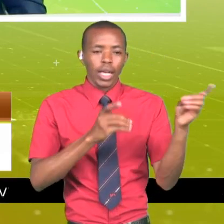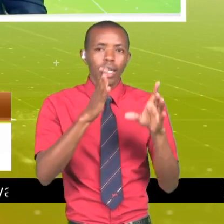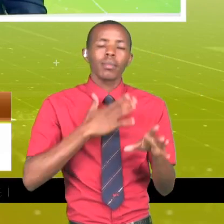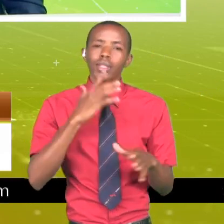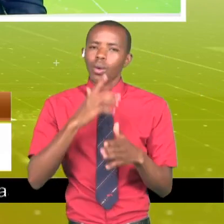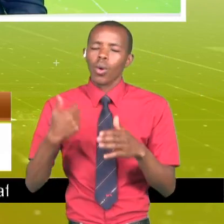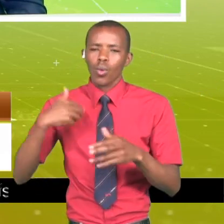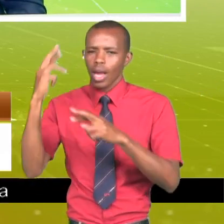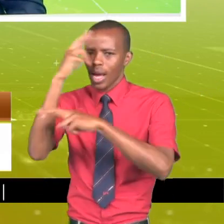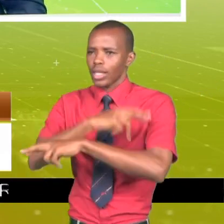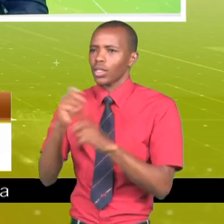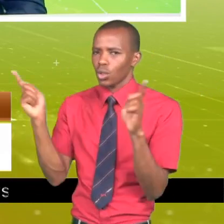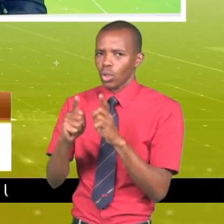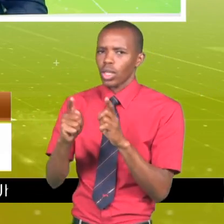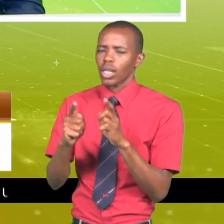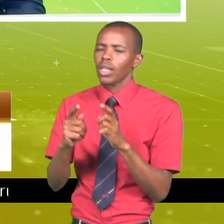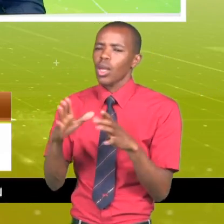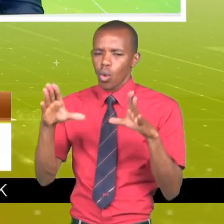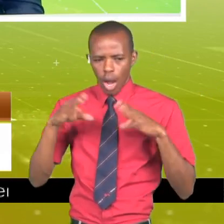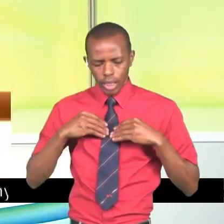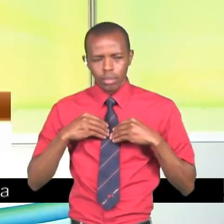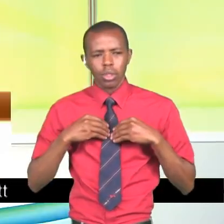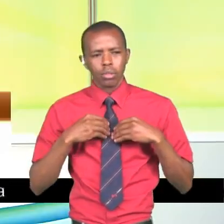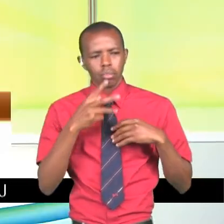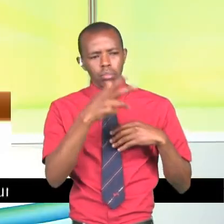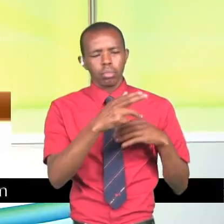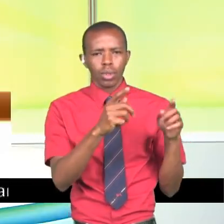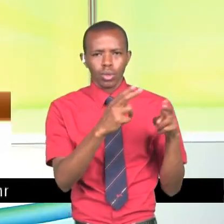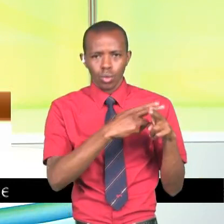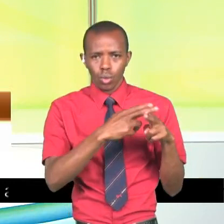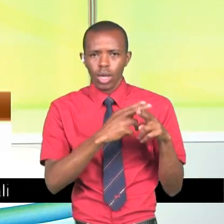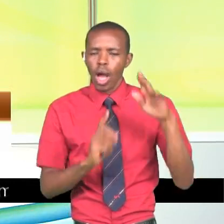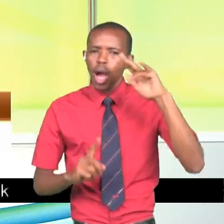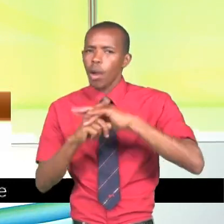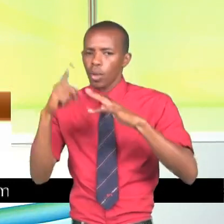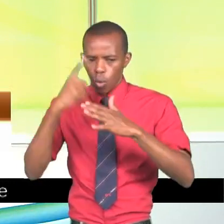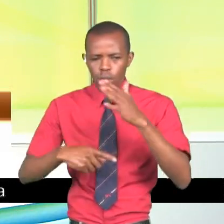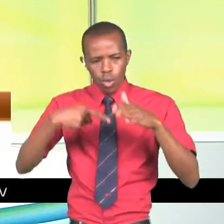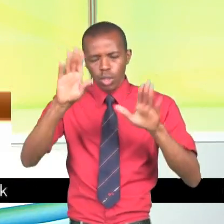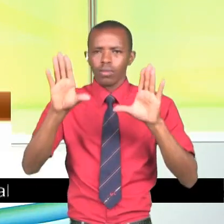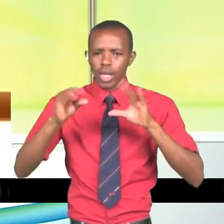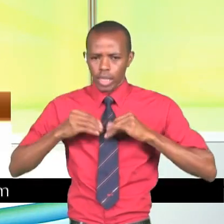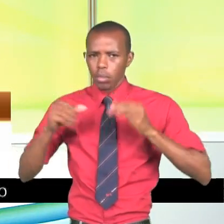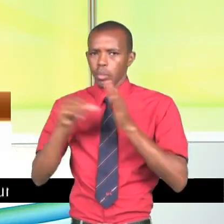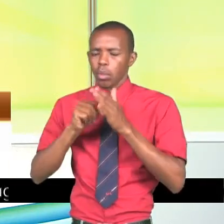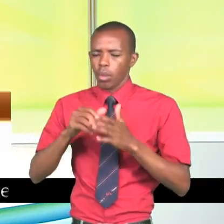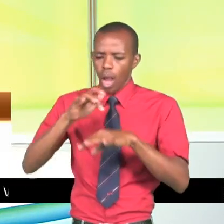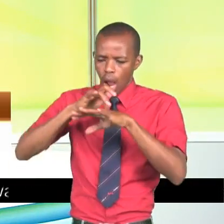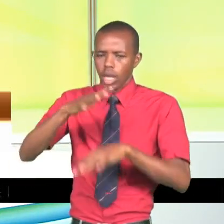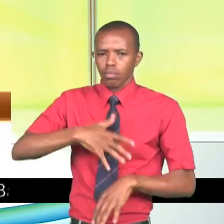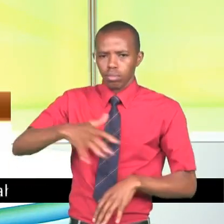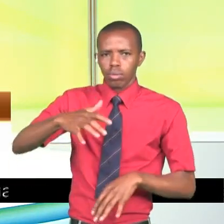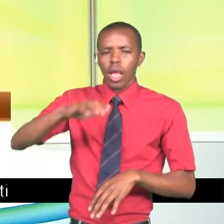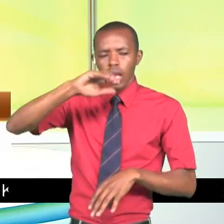mba tutakotunenda mapumziko kidogo. Tani rusu ni kukate kidogo lakini kinacho jitokeza ni kwa mba unakubali. Kwa mba kuna hilo tatizo la mimba waza mapema katika